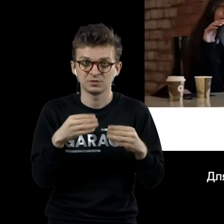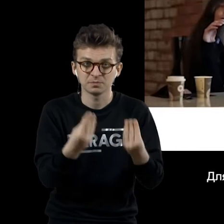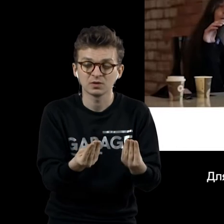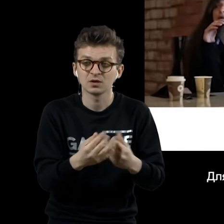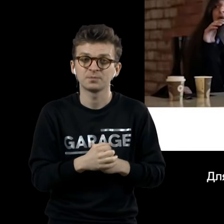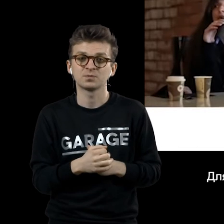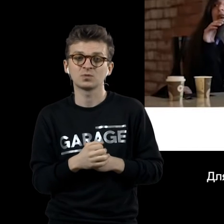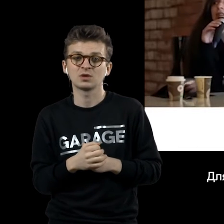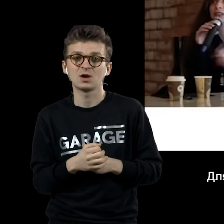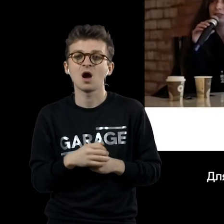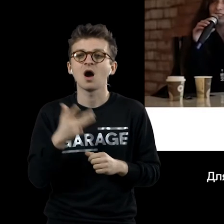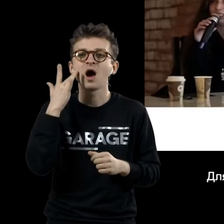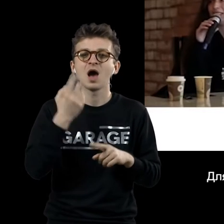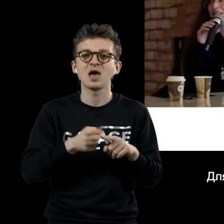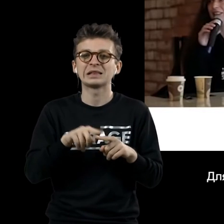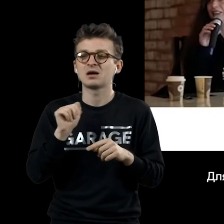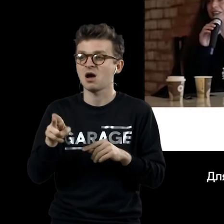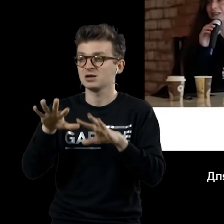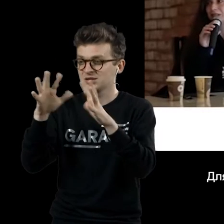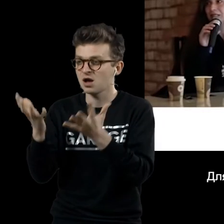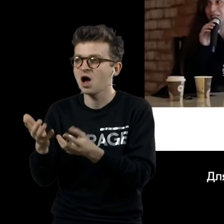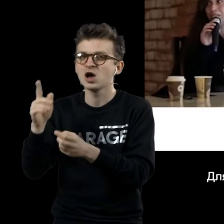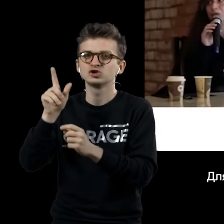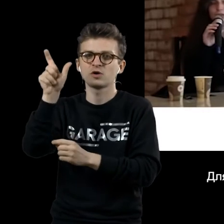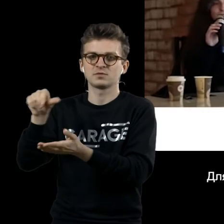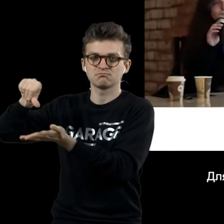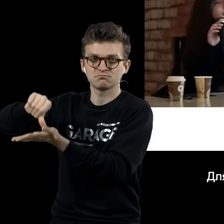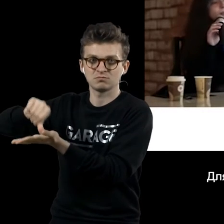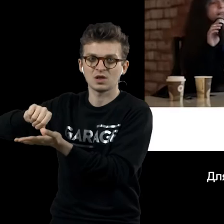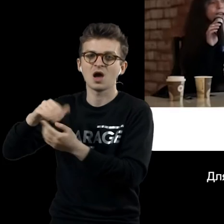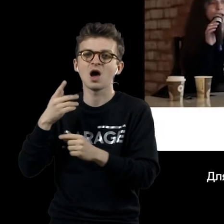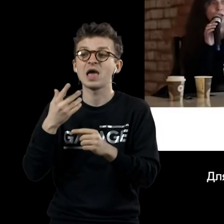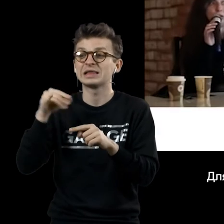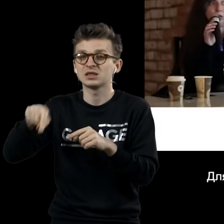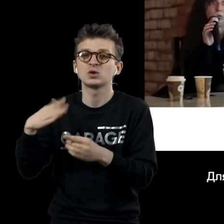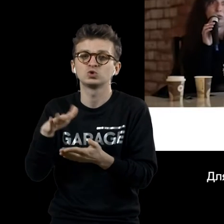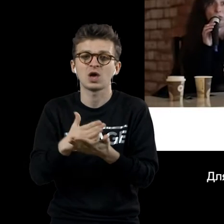соприсутствие в сознании английского и французского языка.